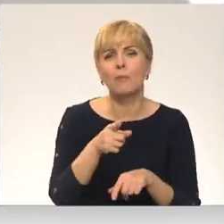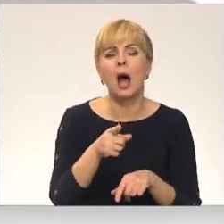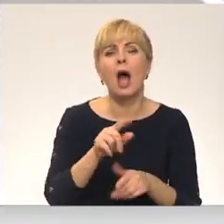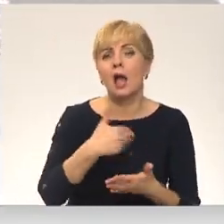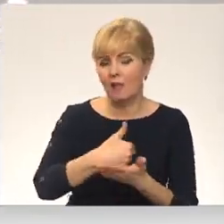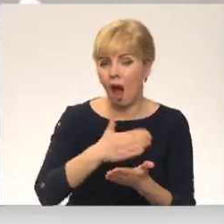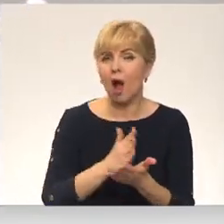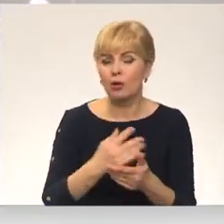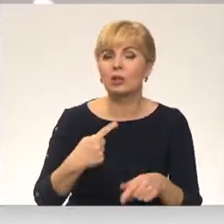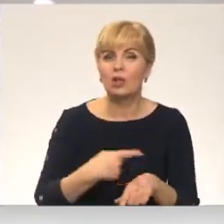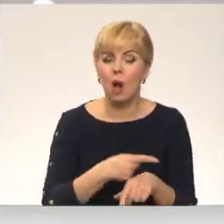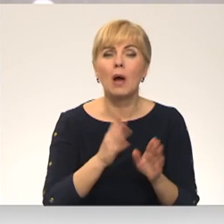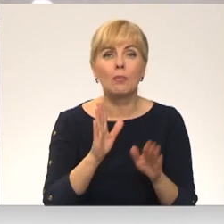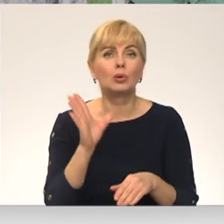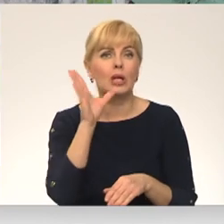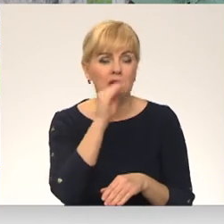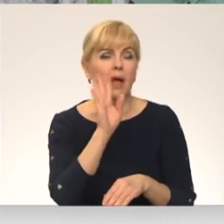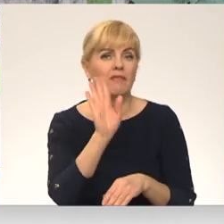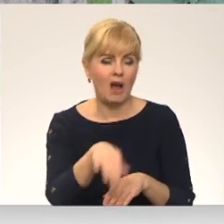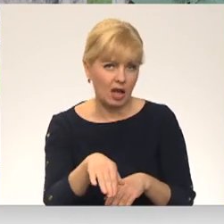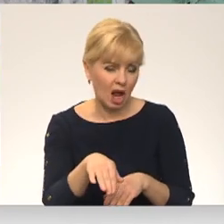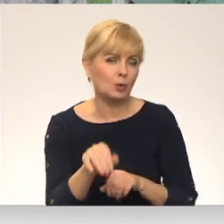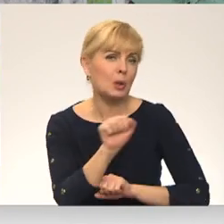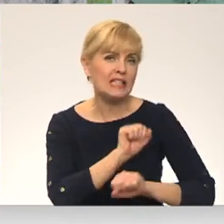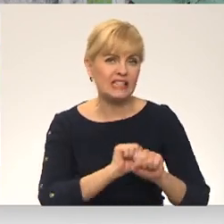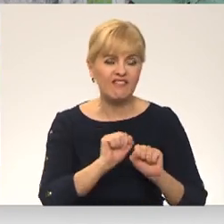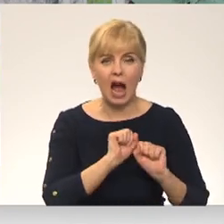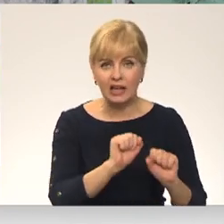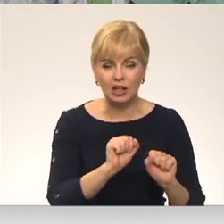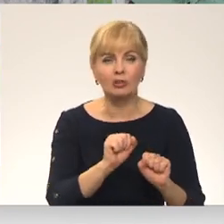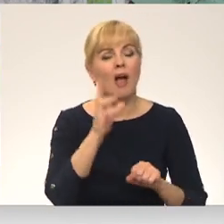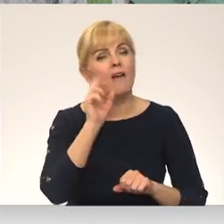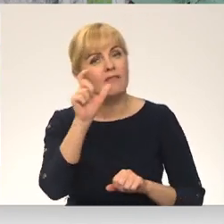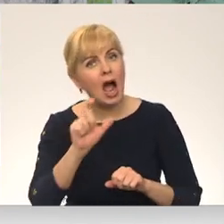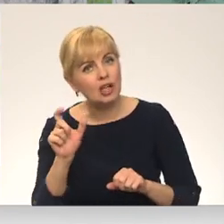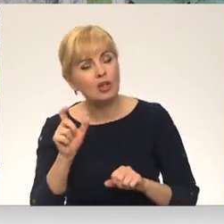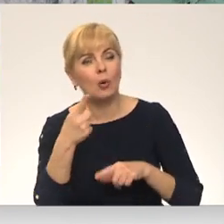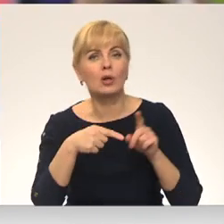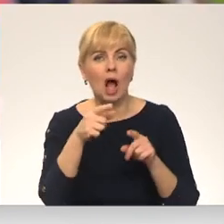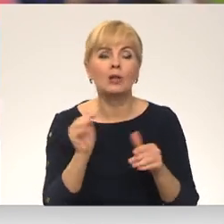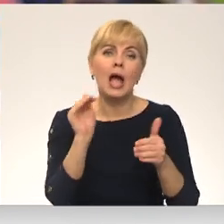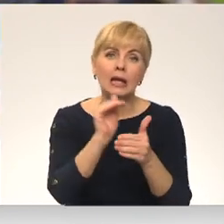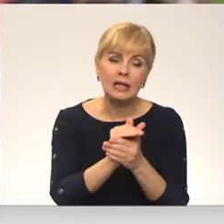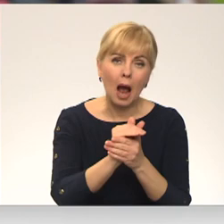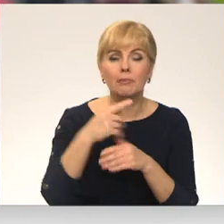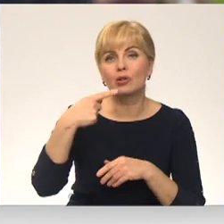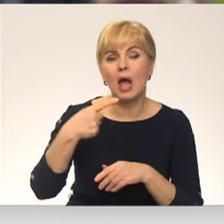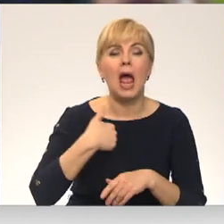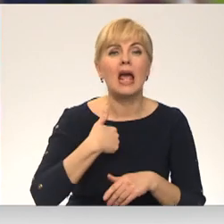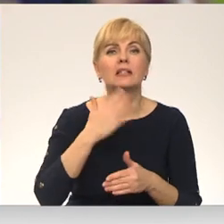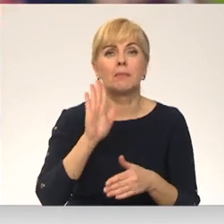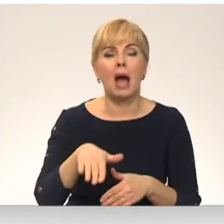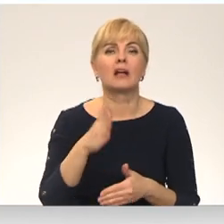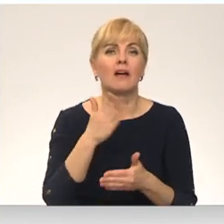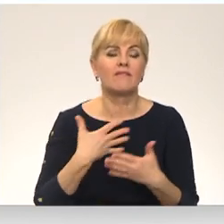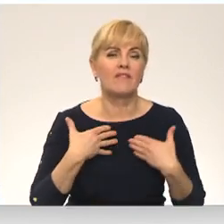daļu no šīm traumām būtu bijis iespējams novērst. Tāpēc aicina vecākus un radiniekus iepazīties ar kampaņu vietnē esparveselību.lv.